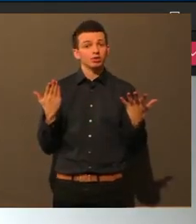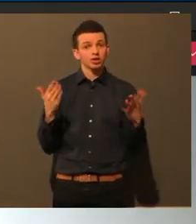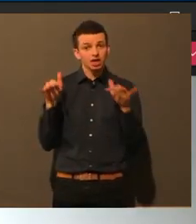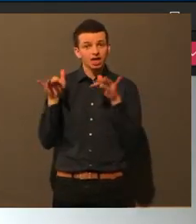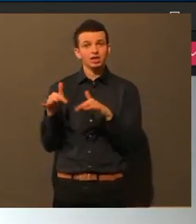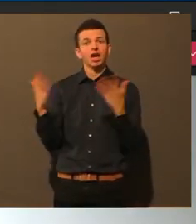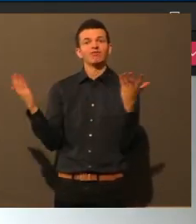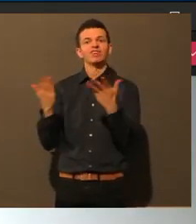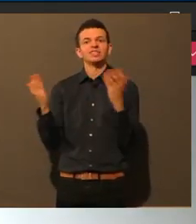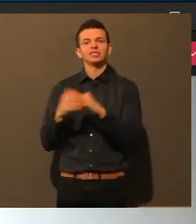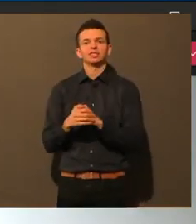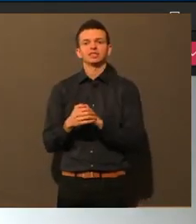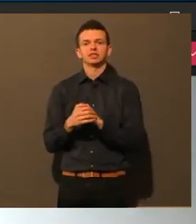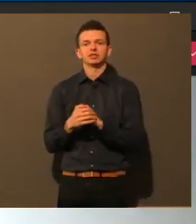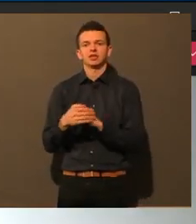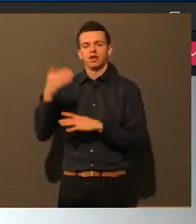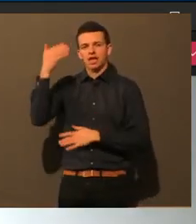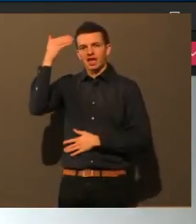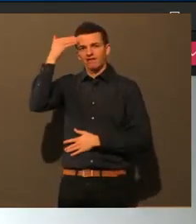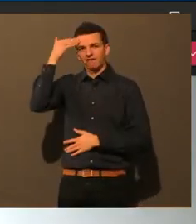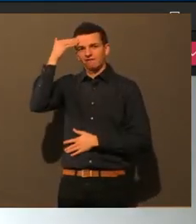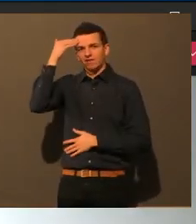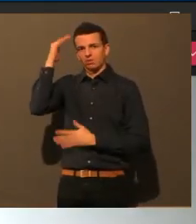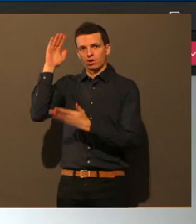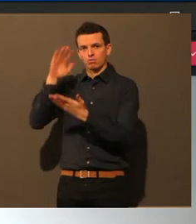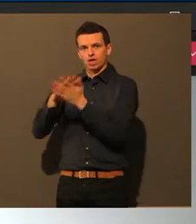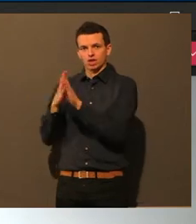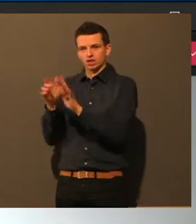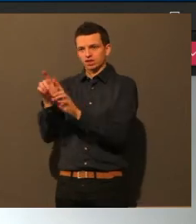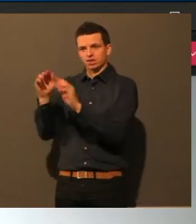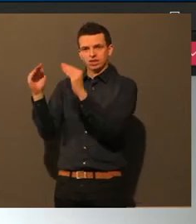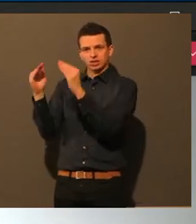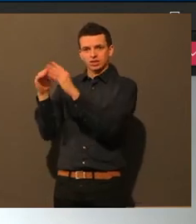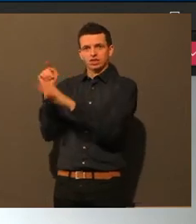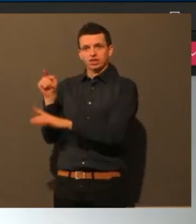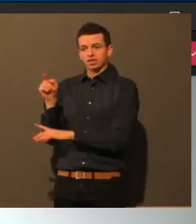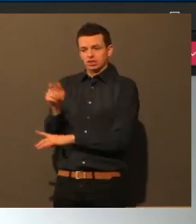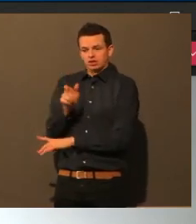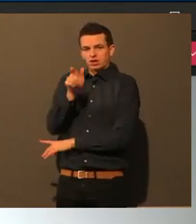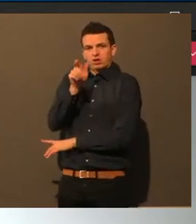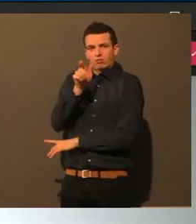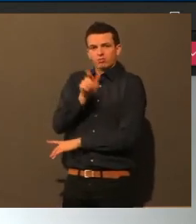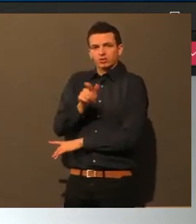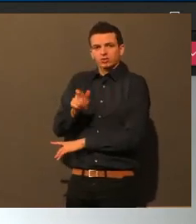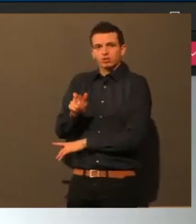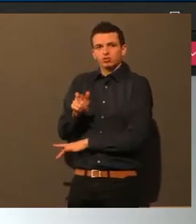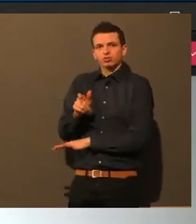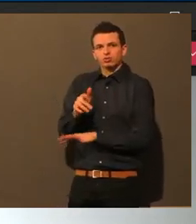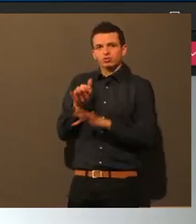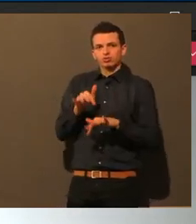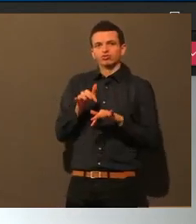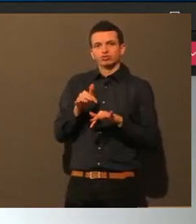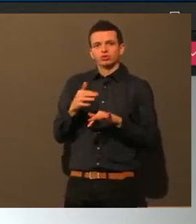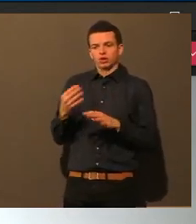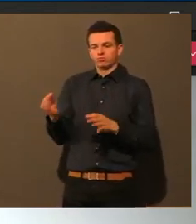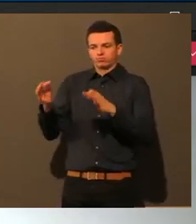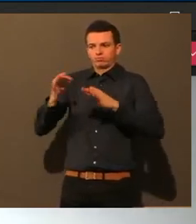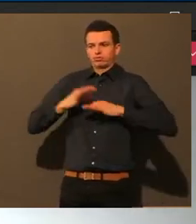Fieberpraxis zur Behandlung der Corona-Infizierten, nachdem wir ja bei der ersten Welle die Erfahrung gemacht hatten, dass die